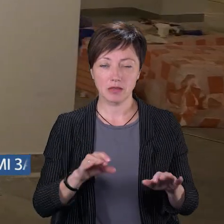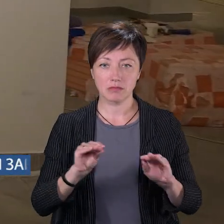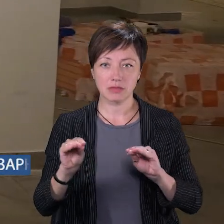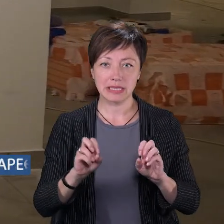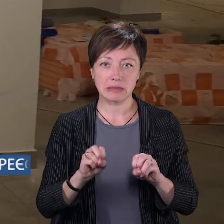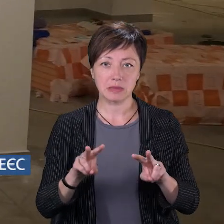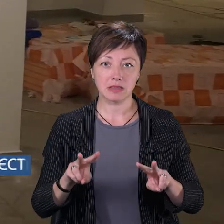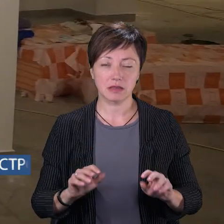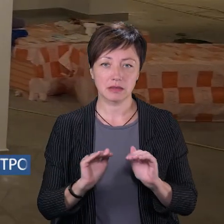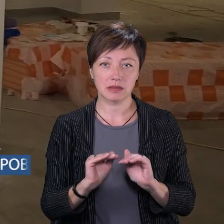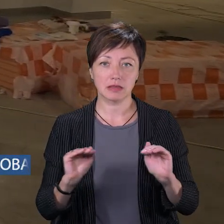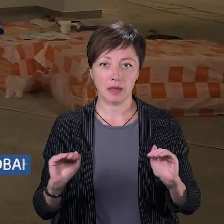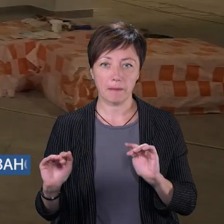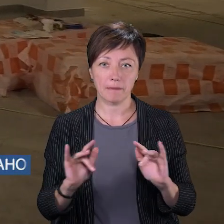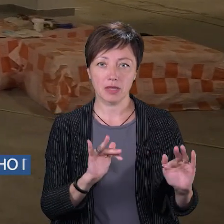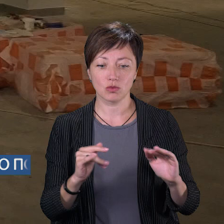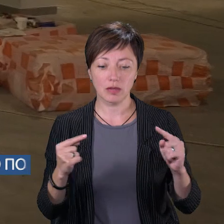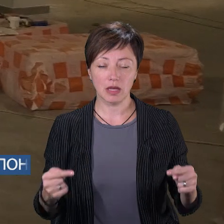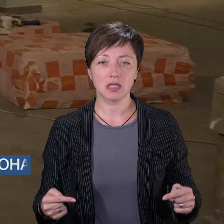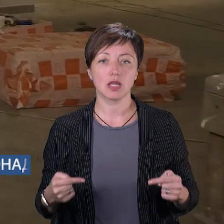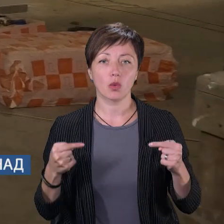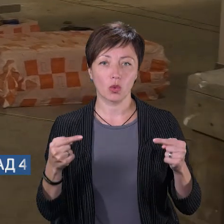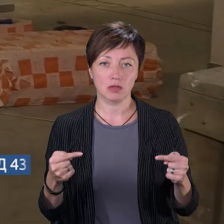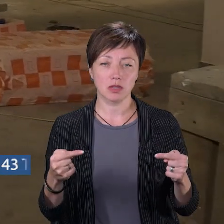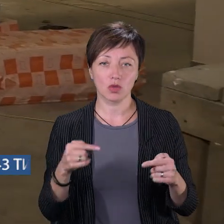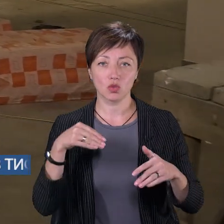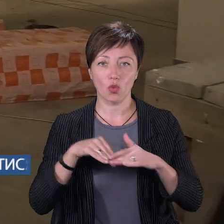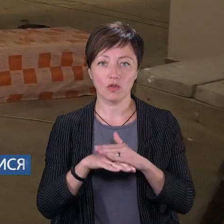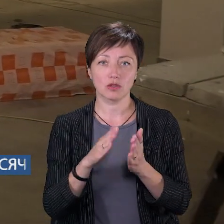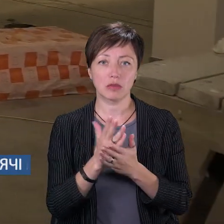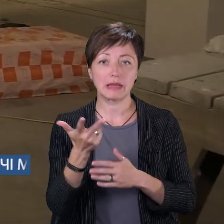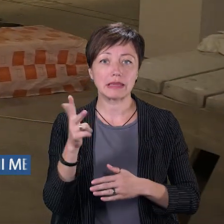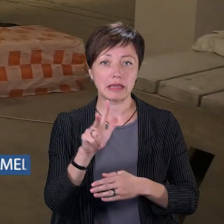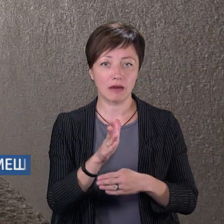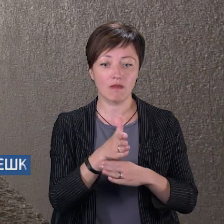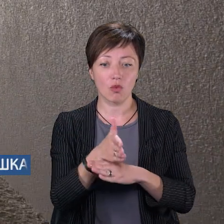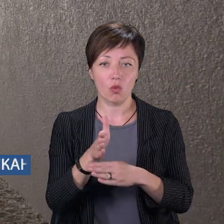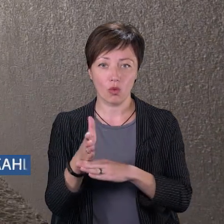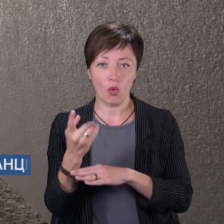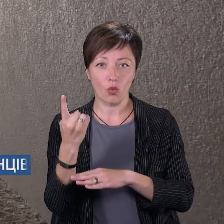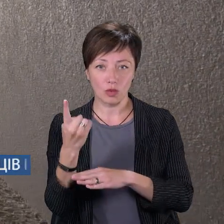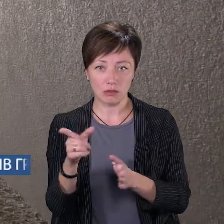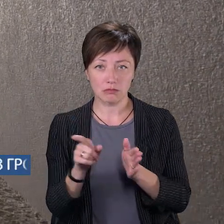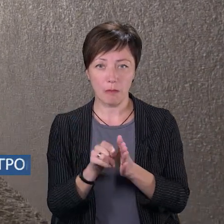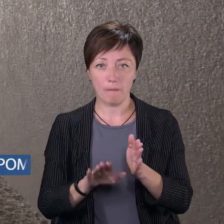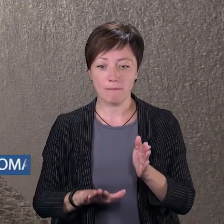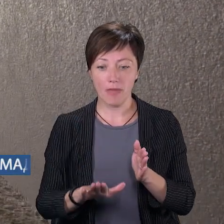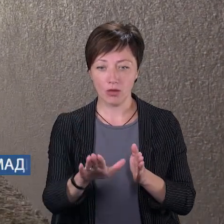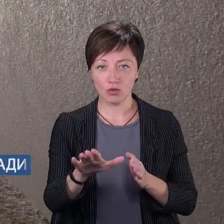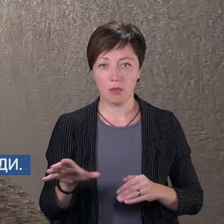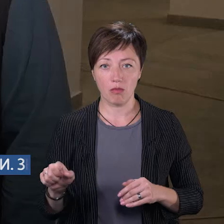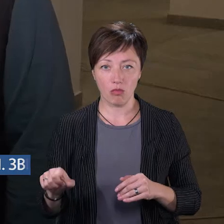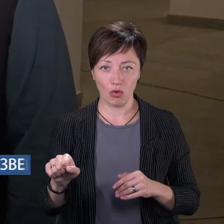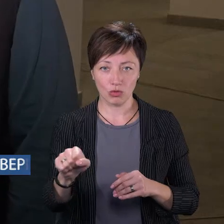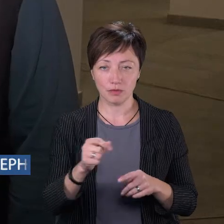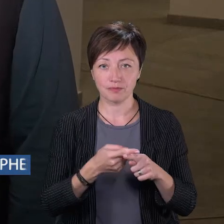спеціально для учнів, котрі пересуваються на кріслах колісних. Сховище має три входи, один із них із пандусом та поручнями. Це